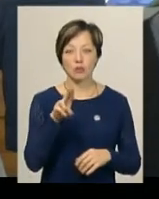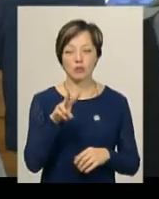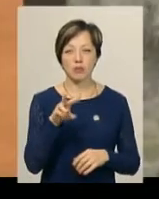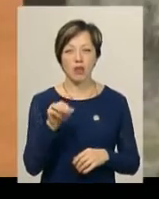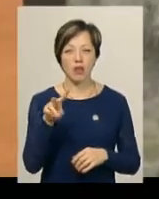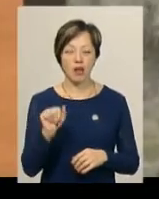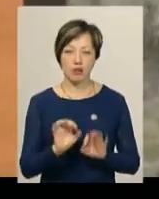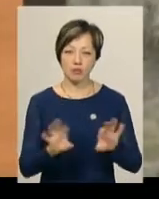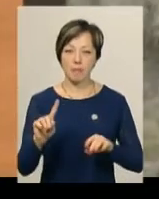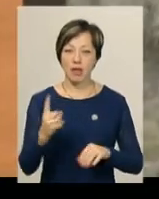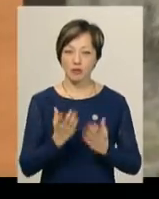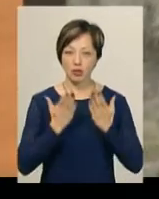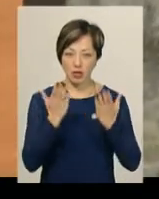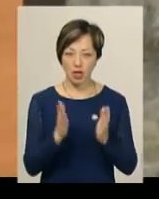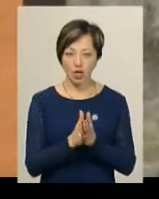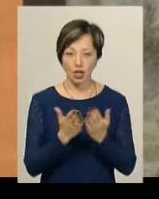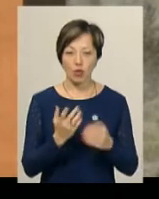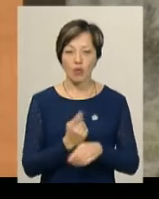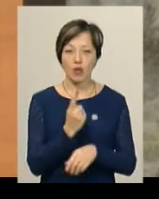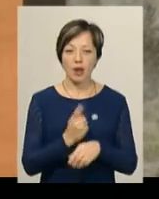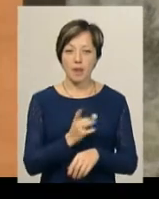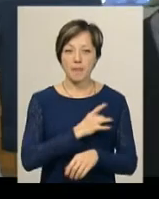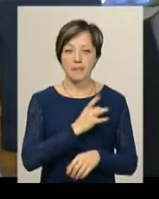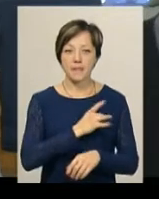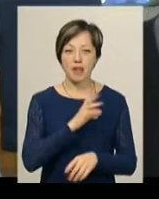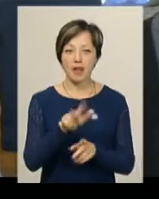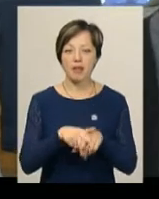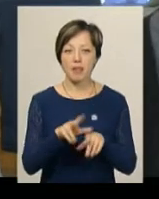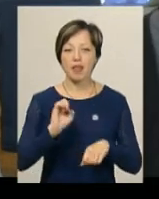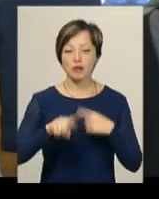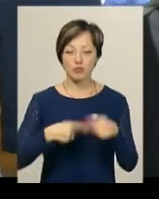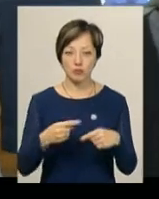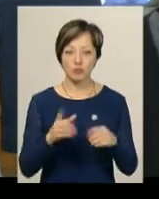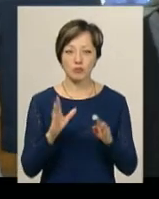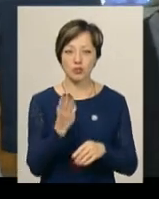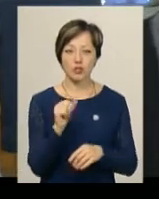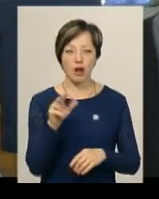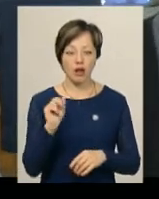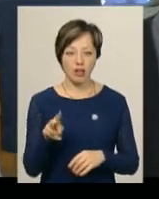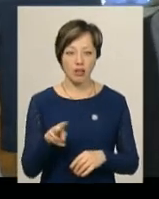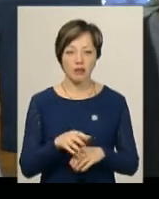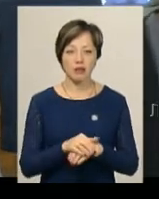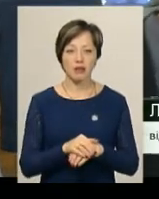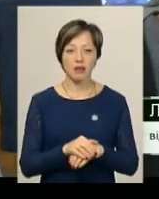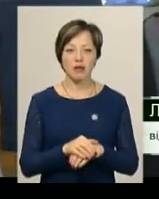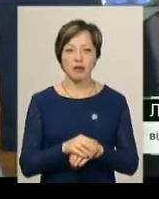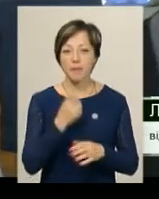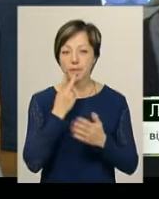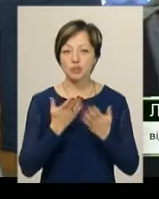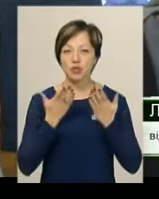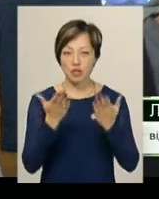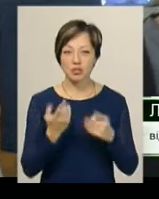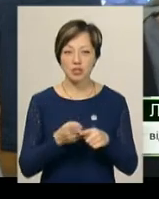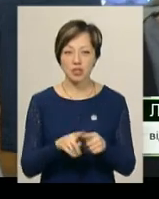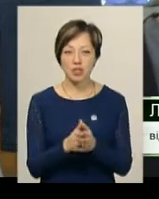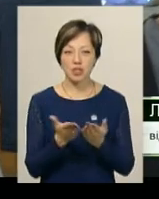розповідає, першою прочитала книгу гумореску «Білий кінь шептало», наступної стане «Шакал». «Я в Аноцін прочитала, що